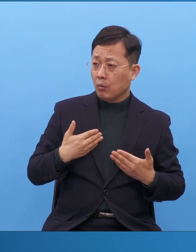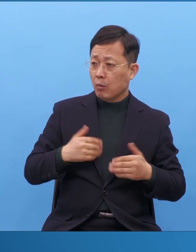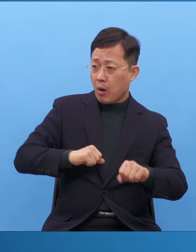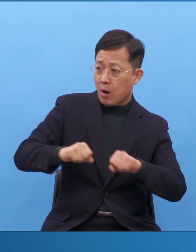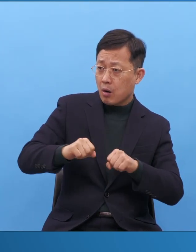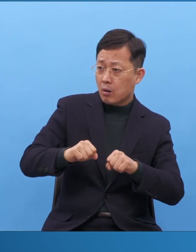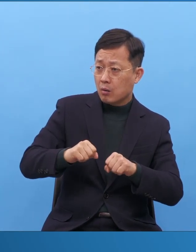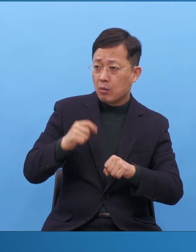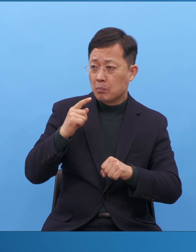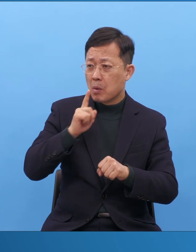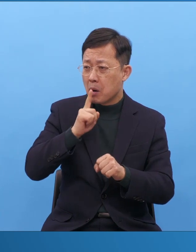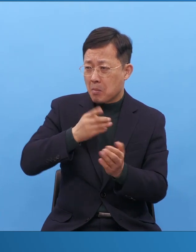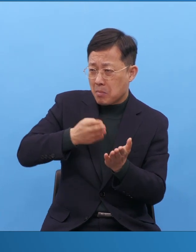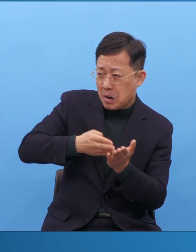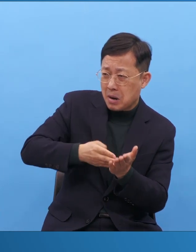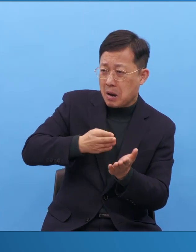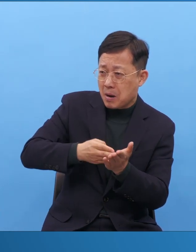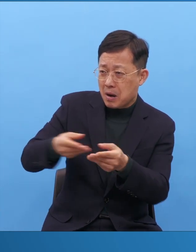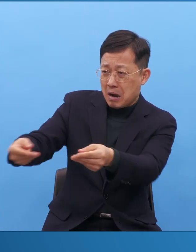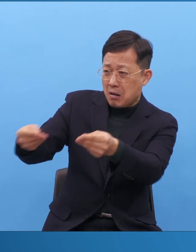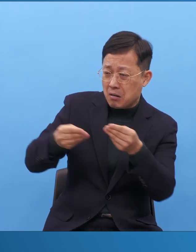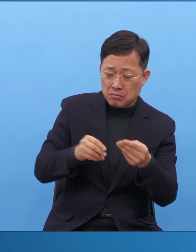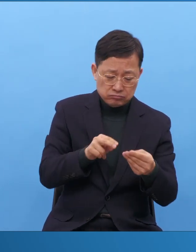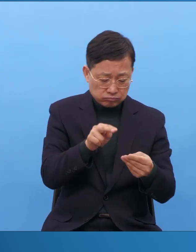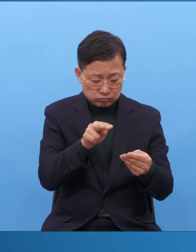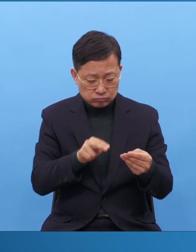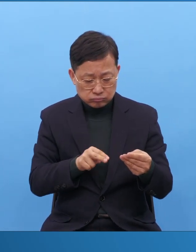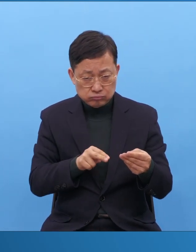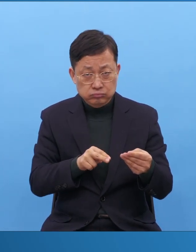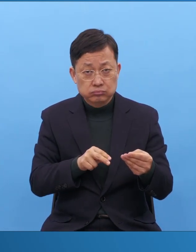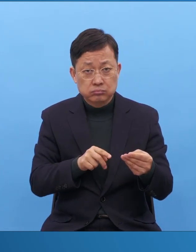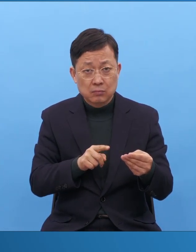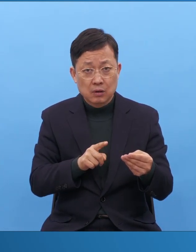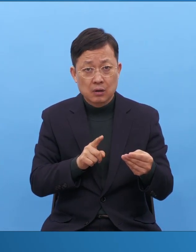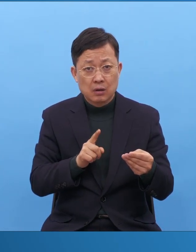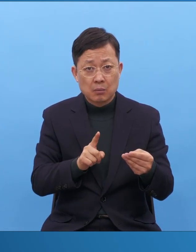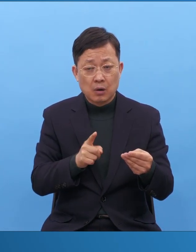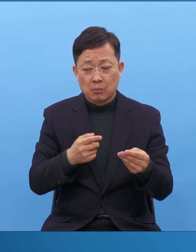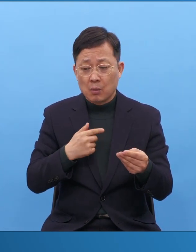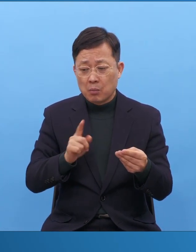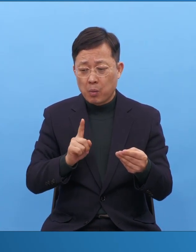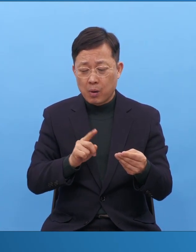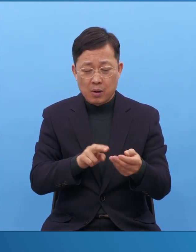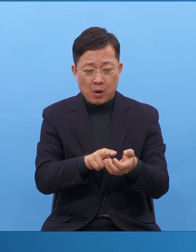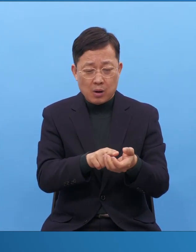뭔가를 하는데 소개하는 겁니다. 팔라고 하는 게 나고 주고 싶은 거야.